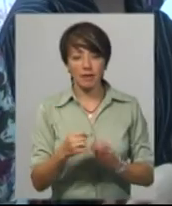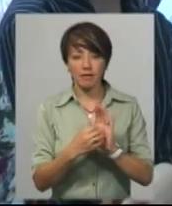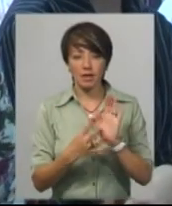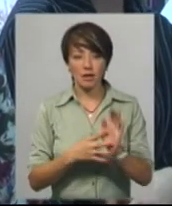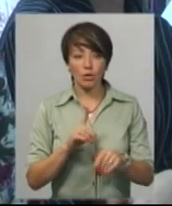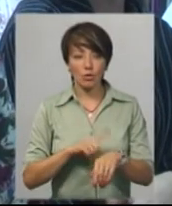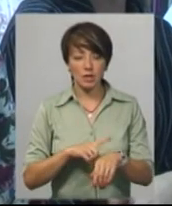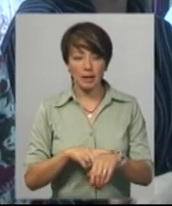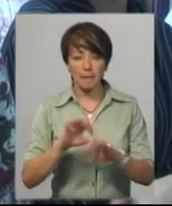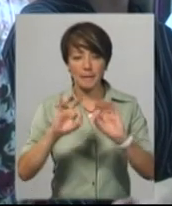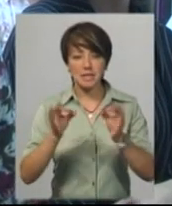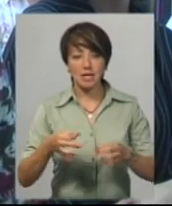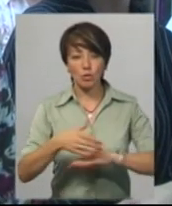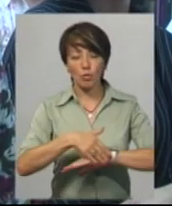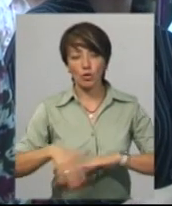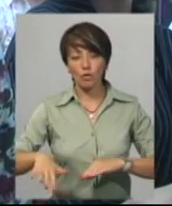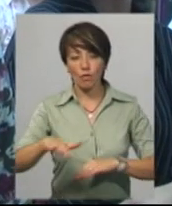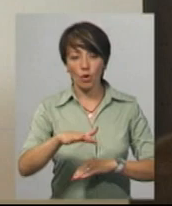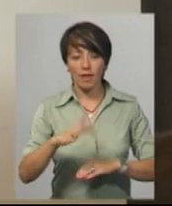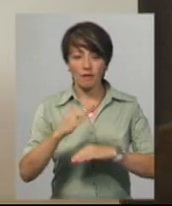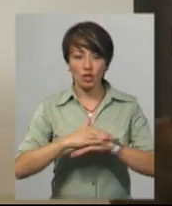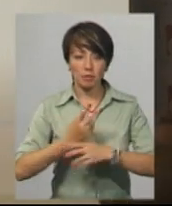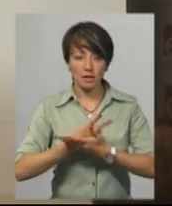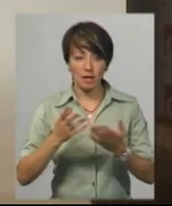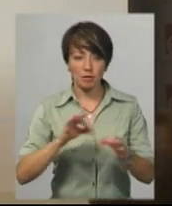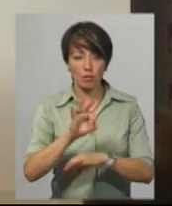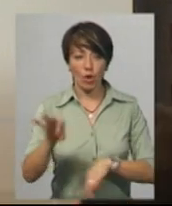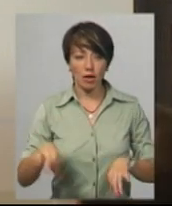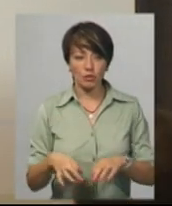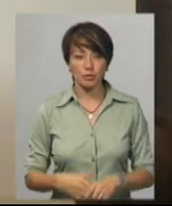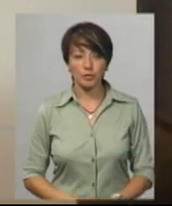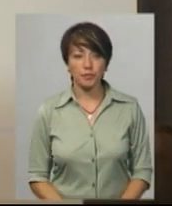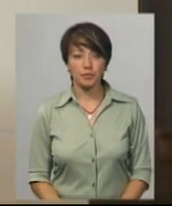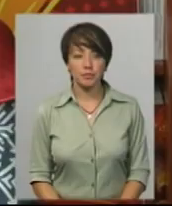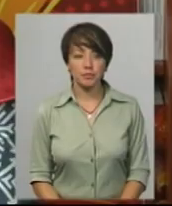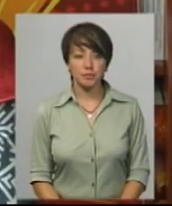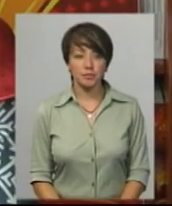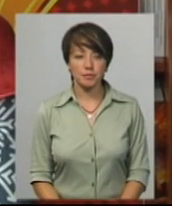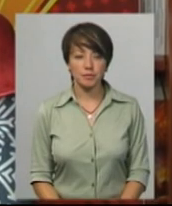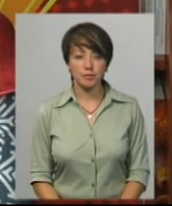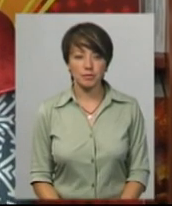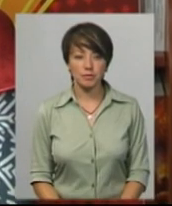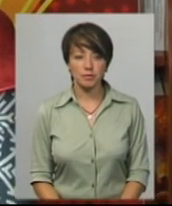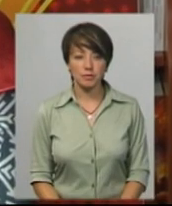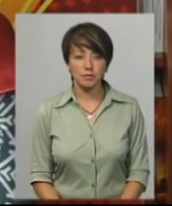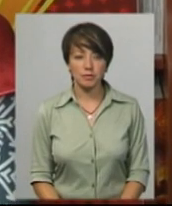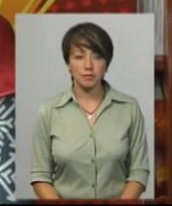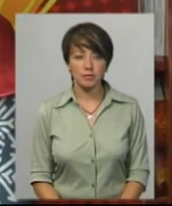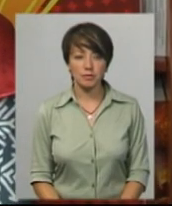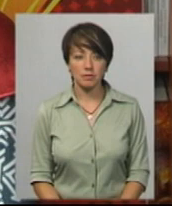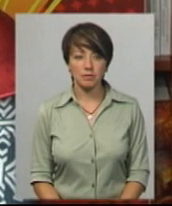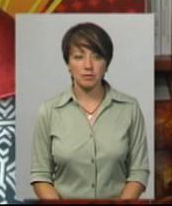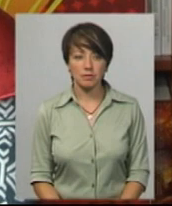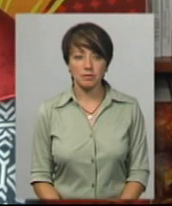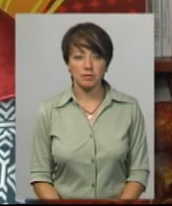19-й годині у Мистецькому дворику, на відчинці презентації проєкту «Таємниця Хмельвілля». Андрій Гюменний, Володимир Зеленчаковський. Новини на